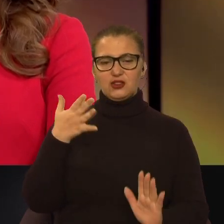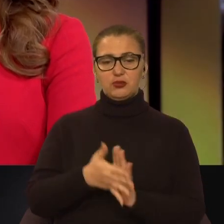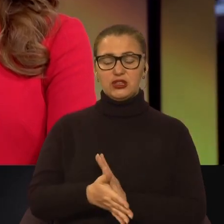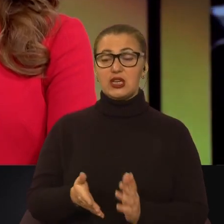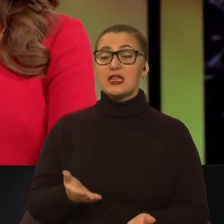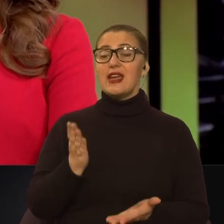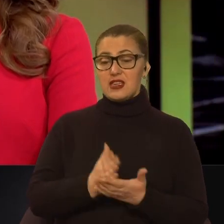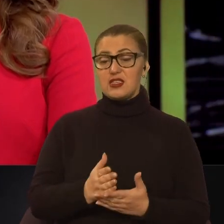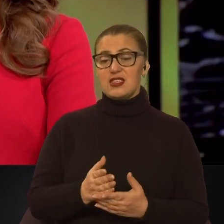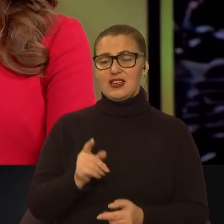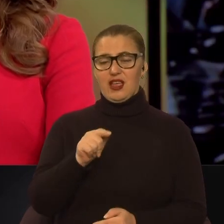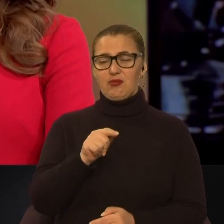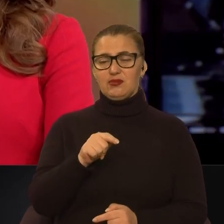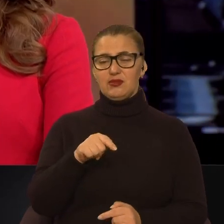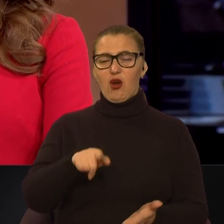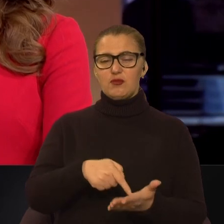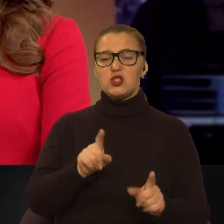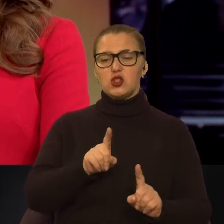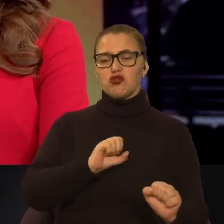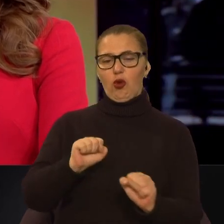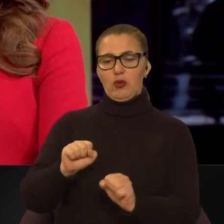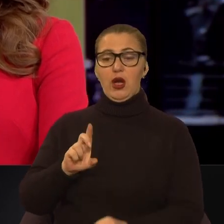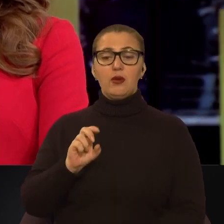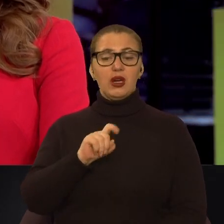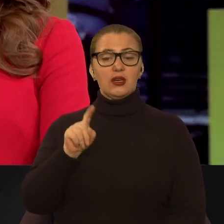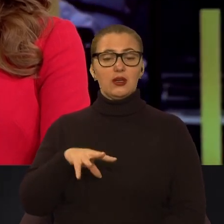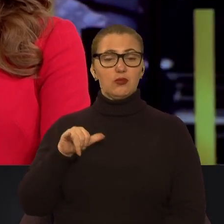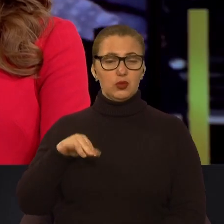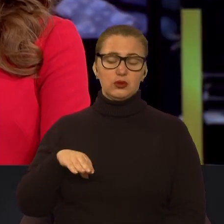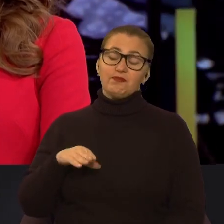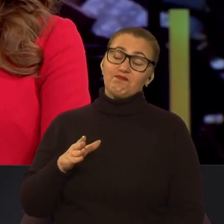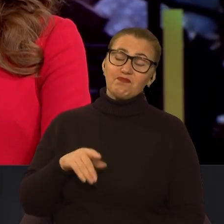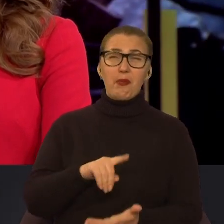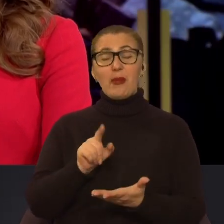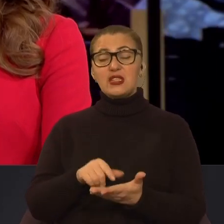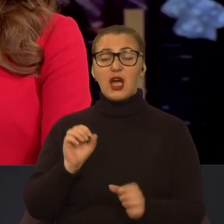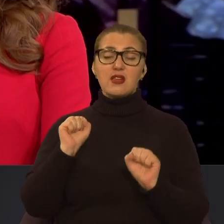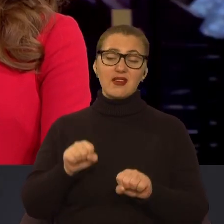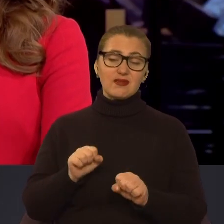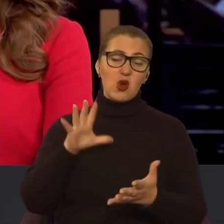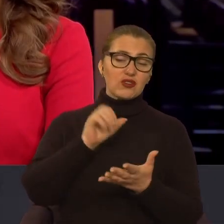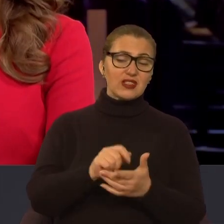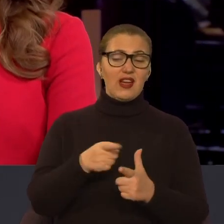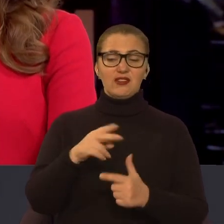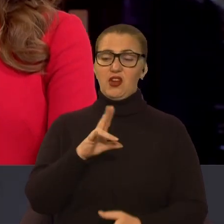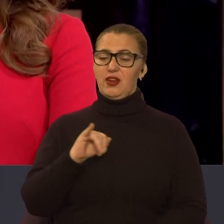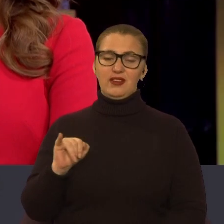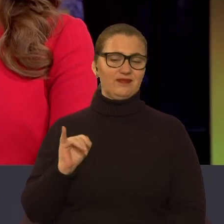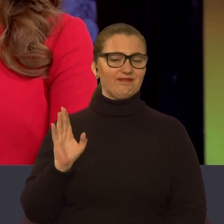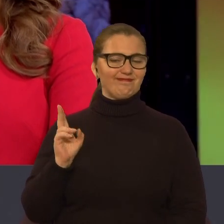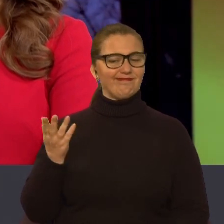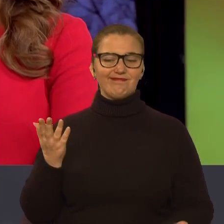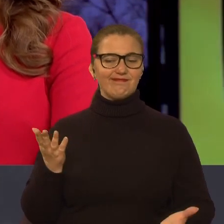принципі, я думаю, Бахмут, питання, чи зможуть вони взяти взяти Бахмут, абсолютно відкрите. Ну, ми